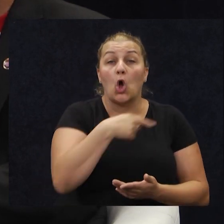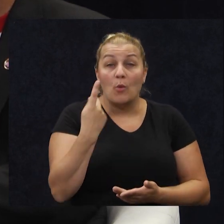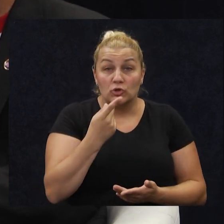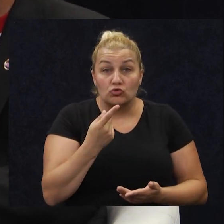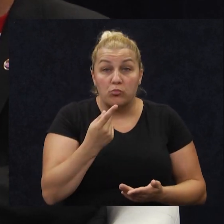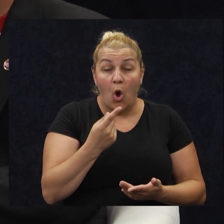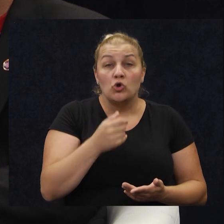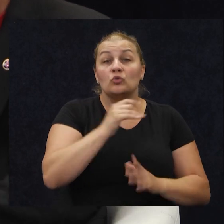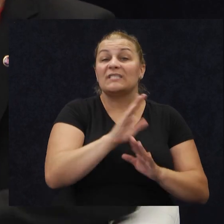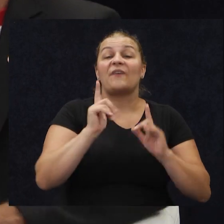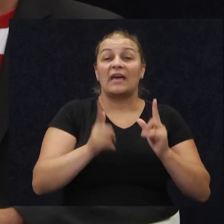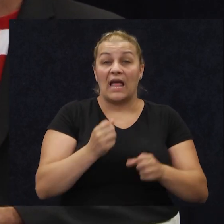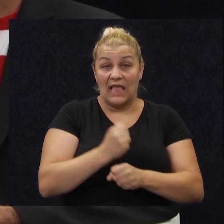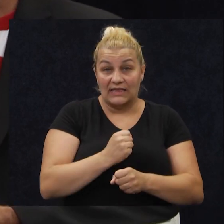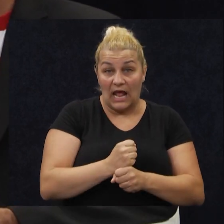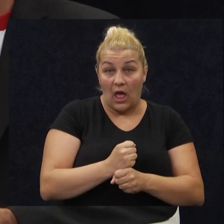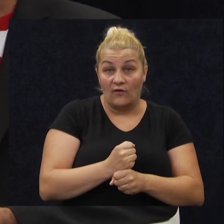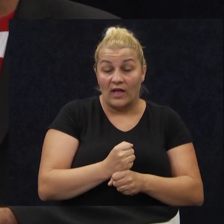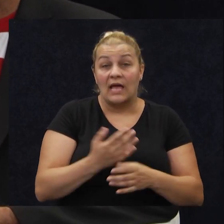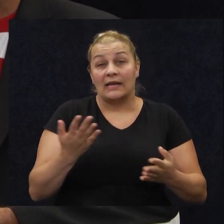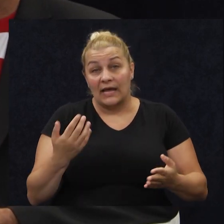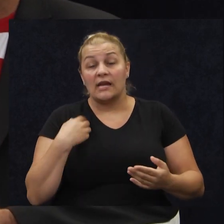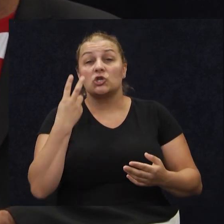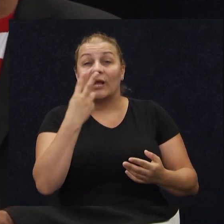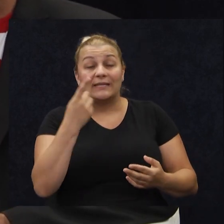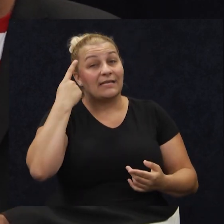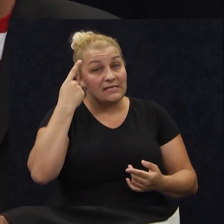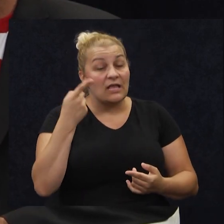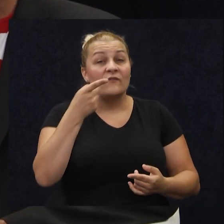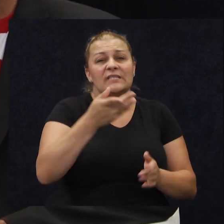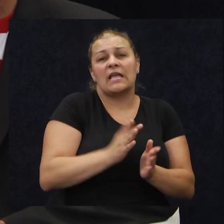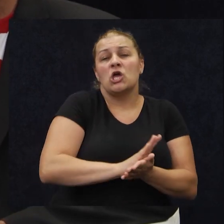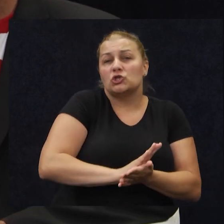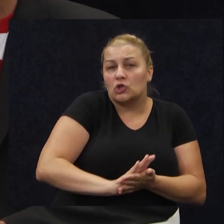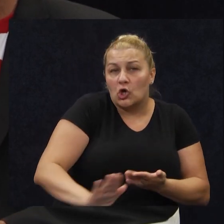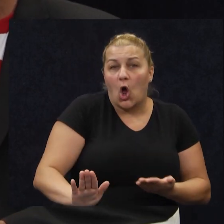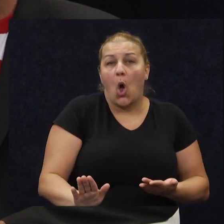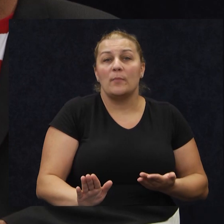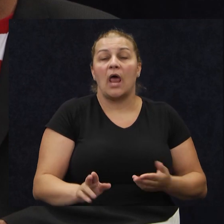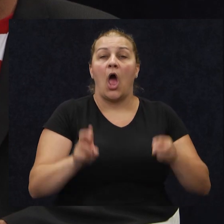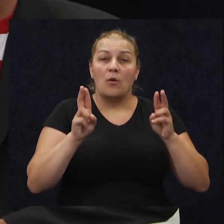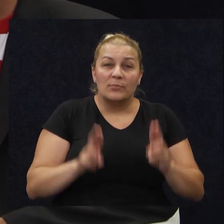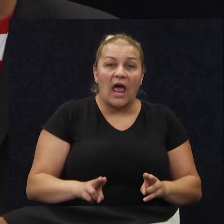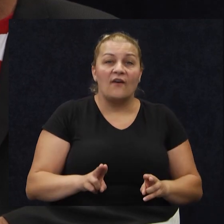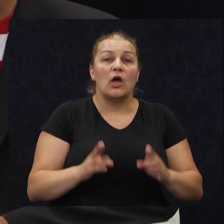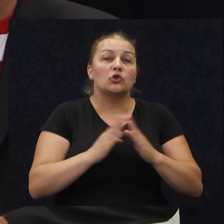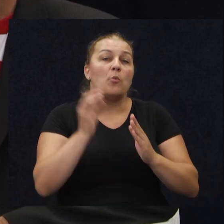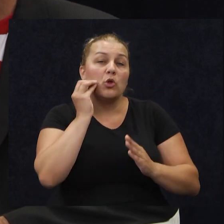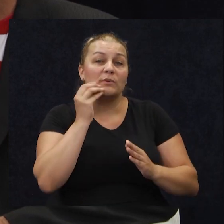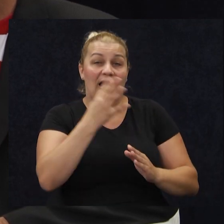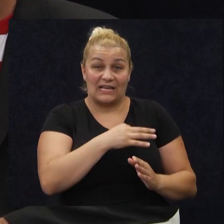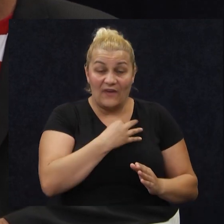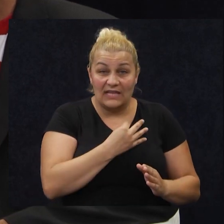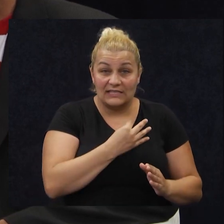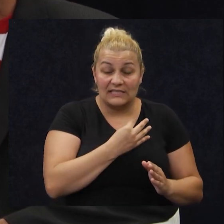to kroz stvaratna djelovanja. A i one kad naši gledatelji znaju, vi ste skromna, prava, domoljubna hrvatica,